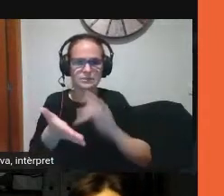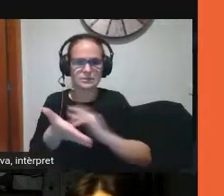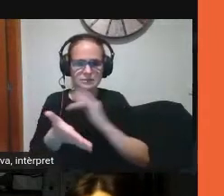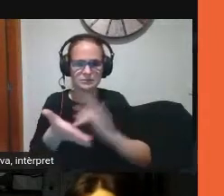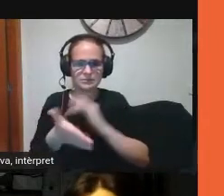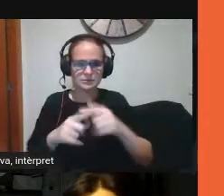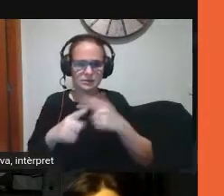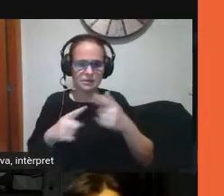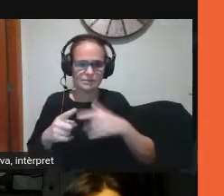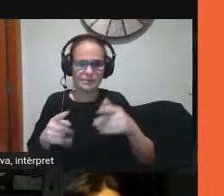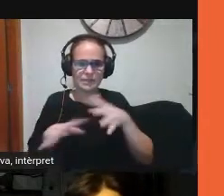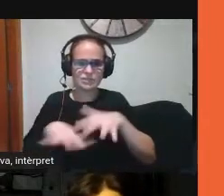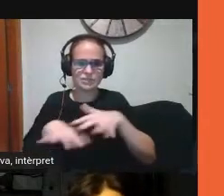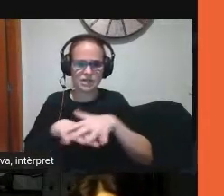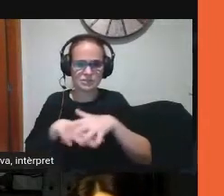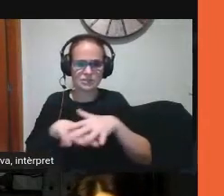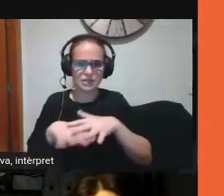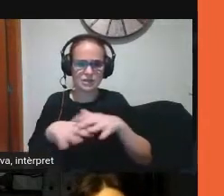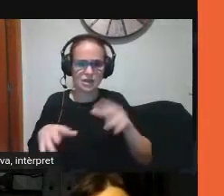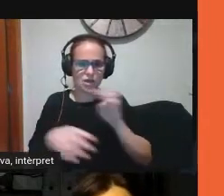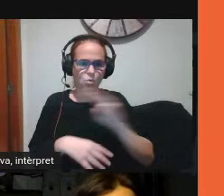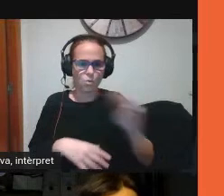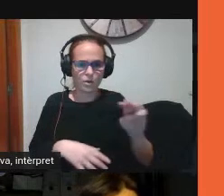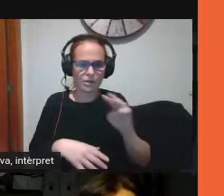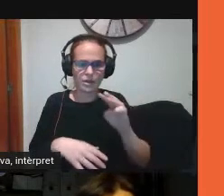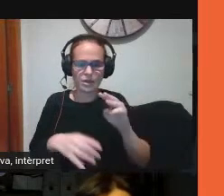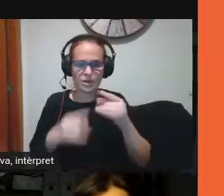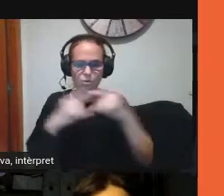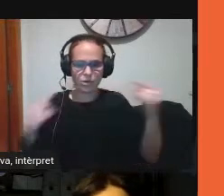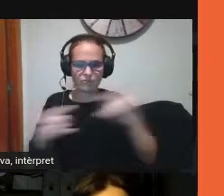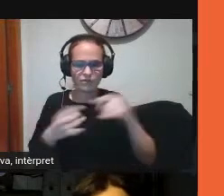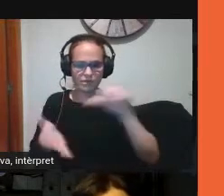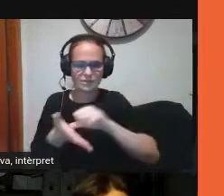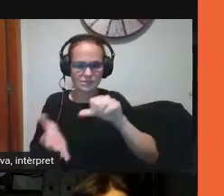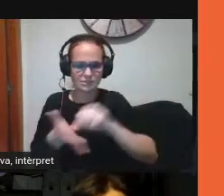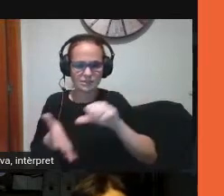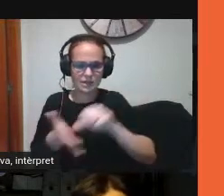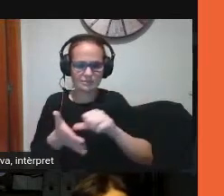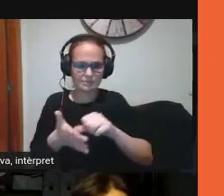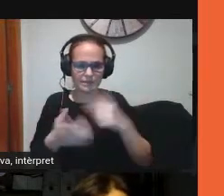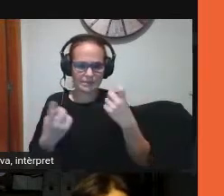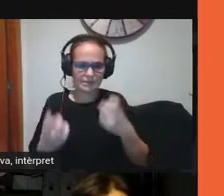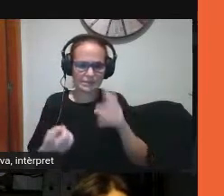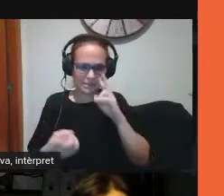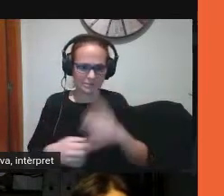a través de la xarxa wifi del centre ha vist a nivell d'infraestructura aquesta necessitat